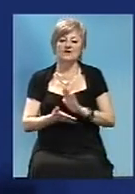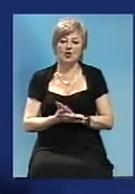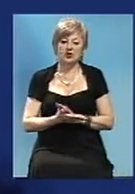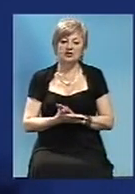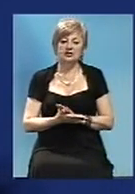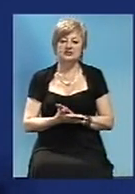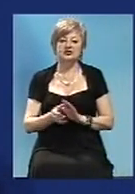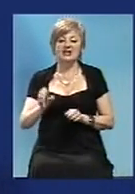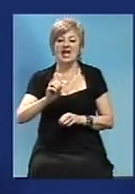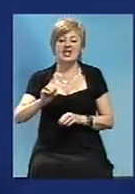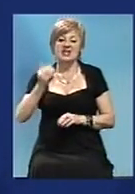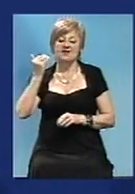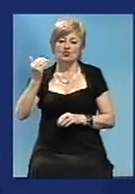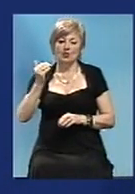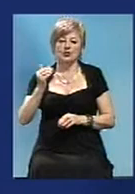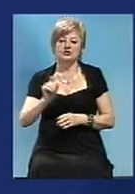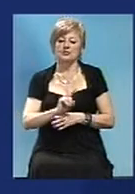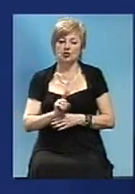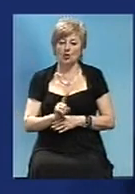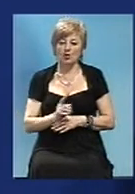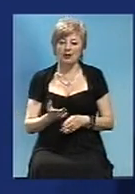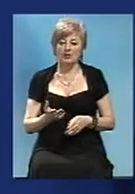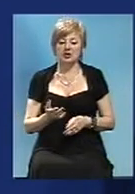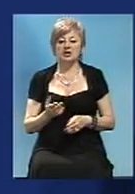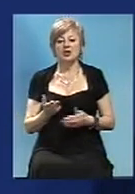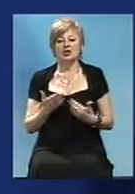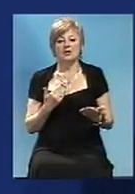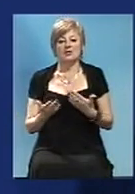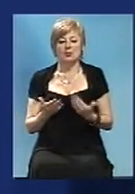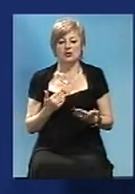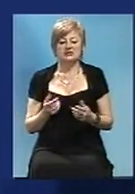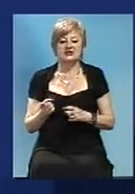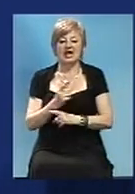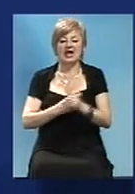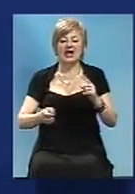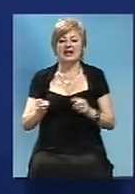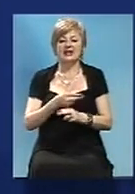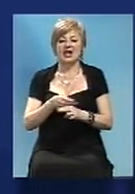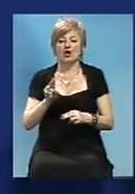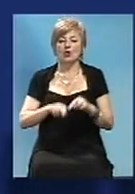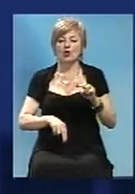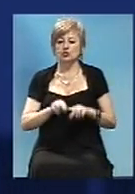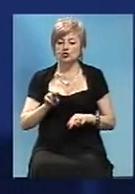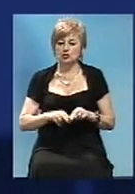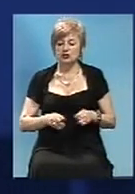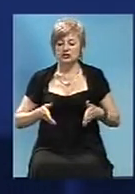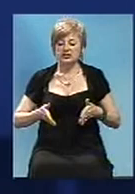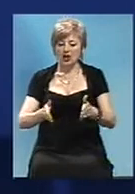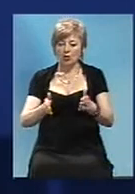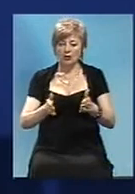з європейськими організаціями стосовно реконструкції українських доріг?